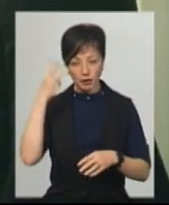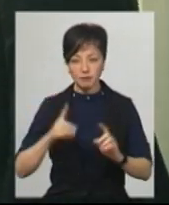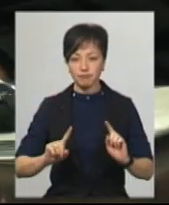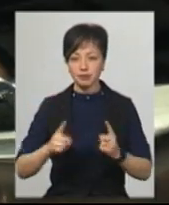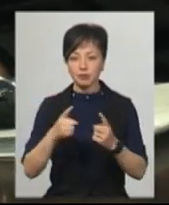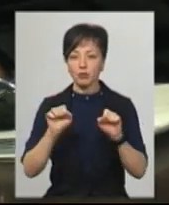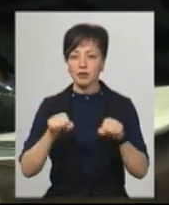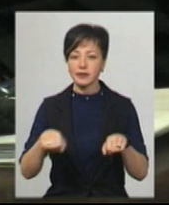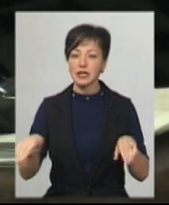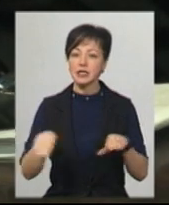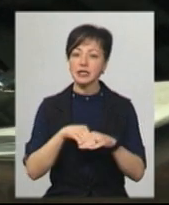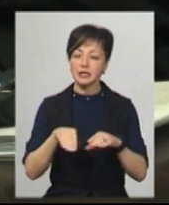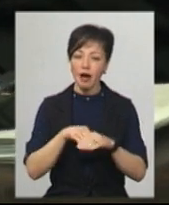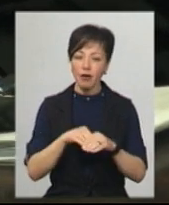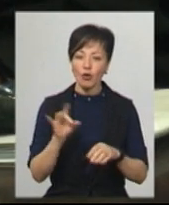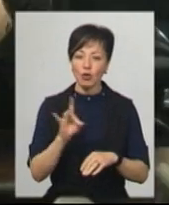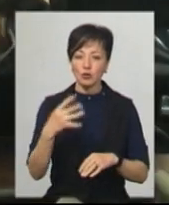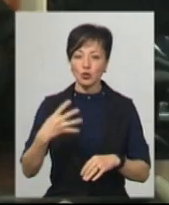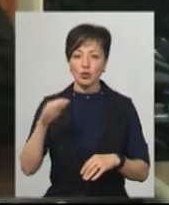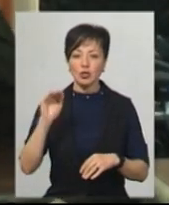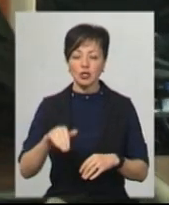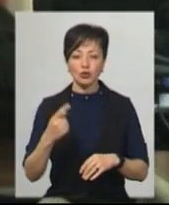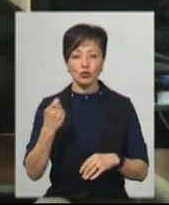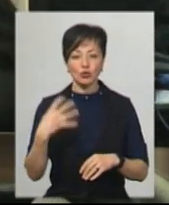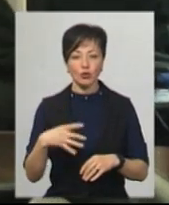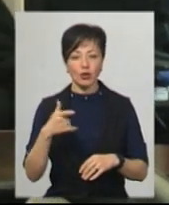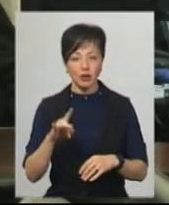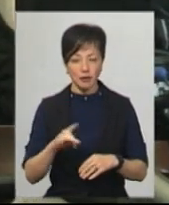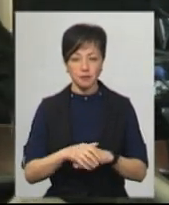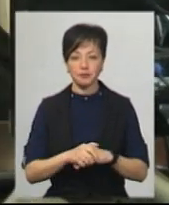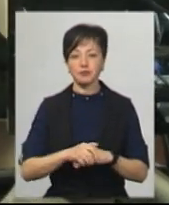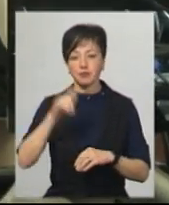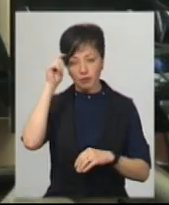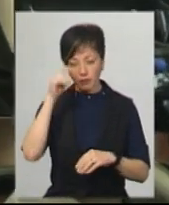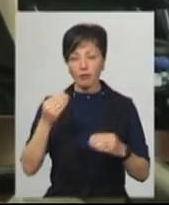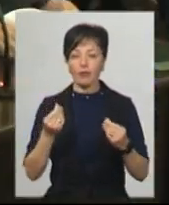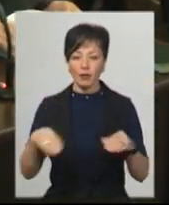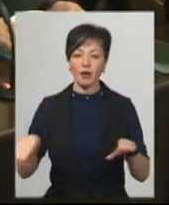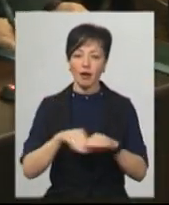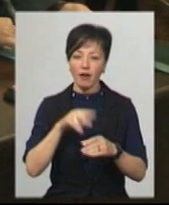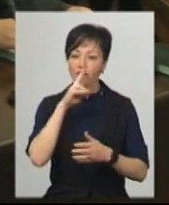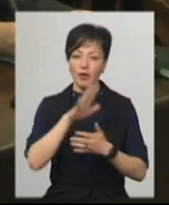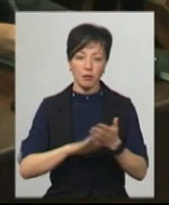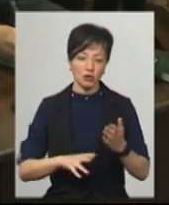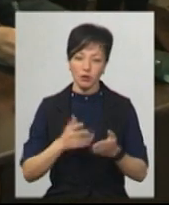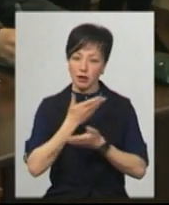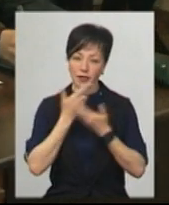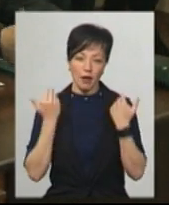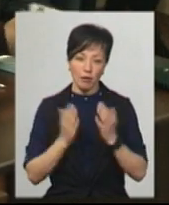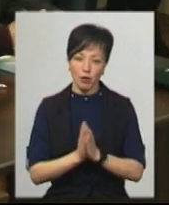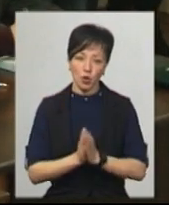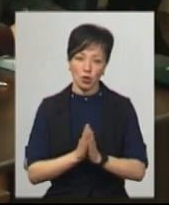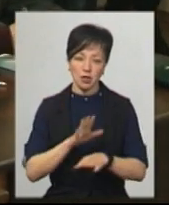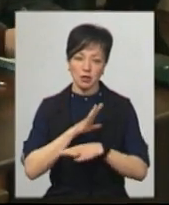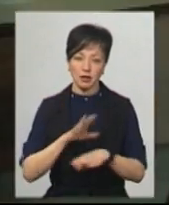варту з можливістю внести заставу у розмірі 40 тисяч 140 гривень. Артур Сороченко вніз заставу та вибачення у потерпілого Володимира Баули не